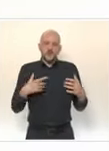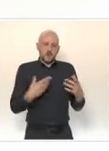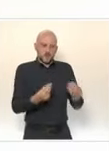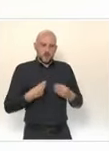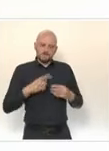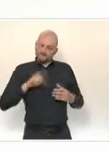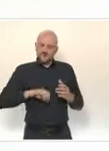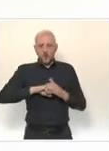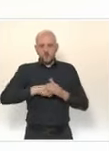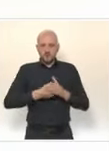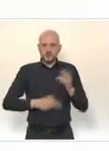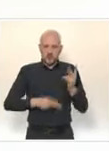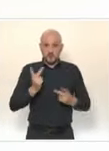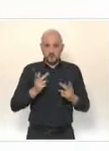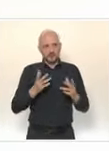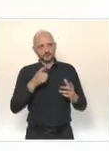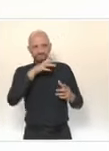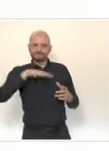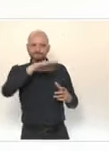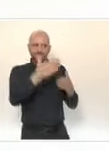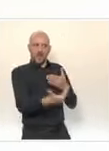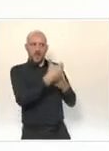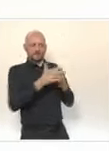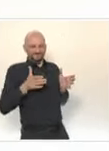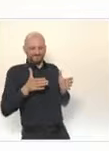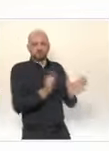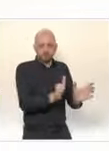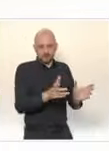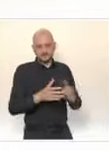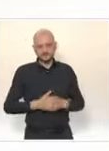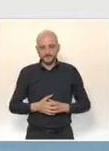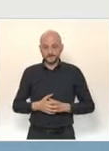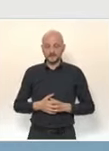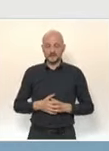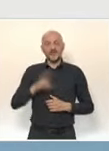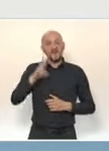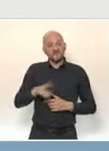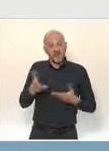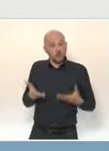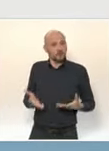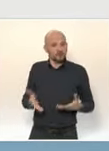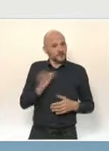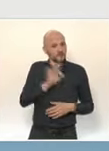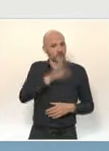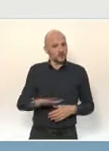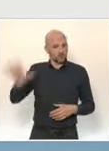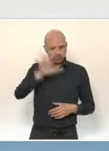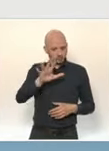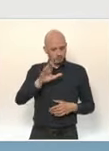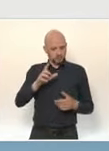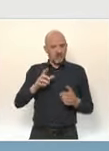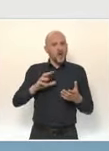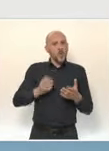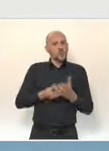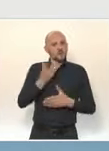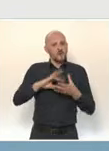des pays les plus à risque. À ce jour, ces variants circulent peu sur notre territoire, puisqu'ils ne représentent que 4 % des